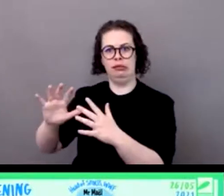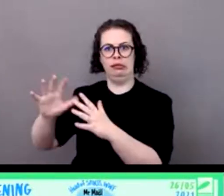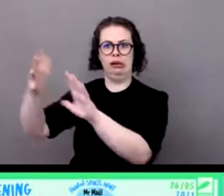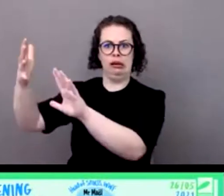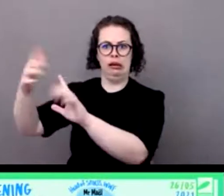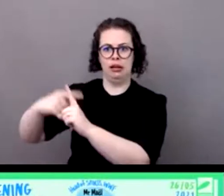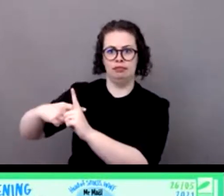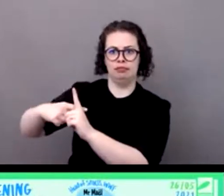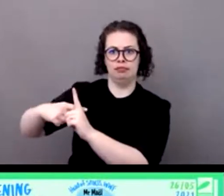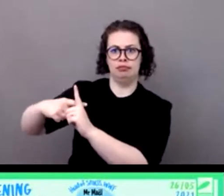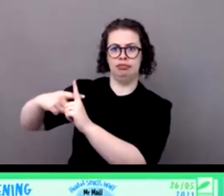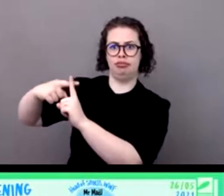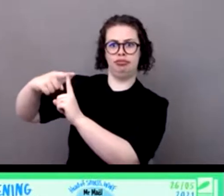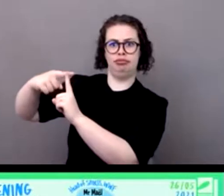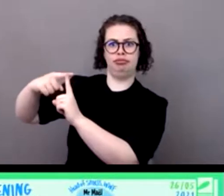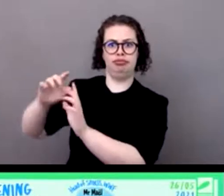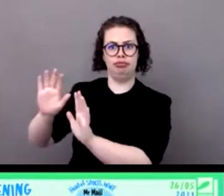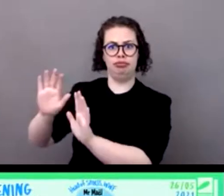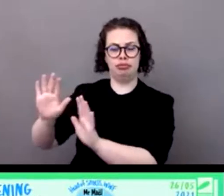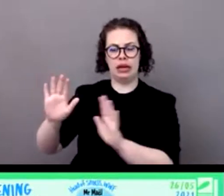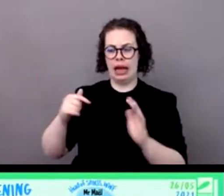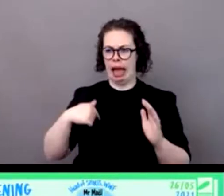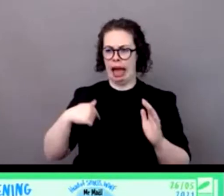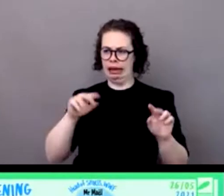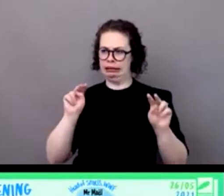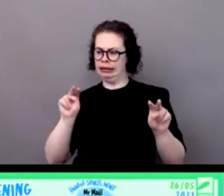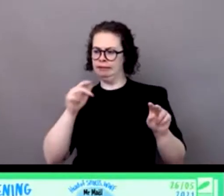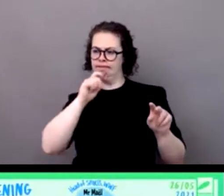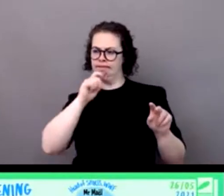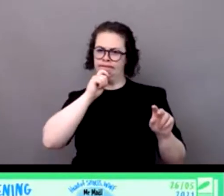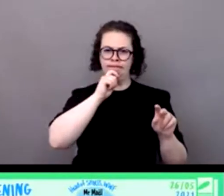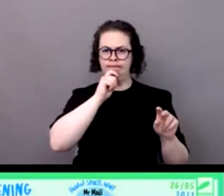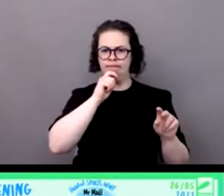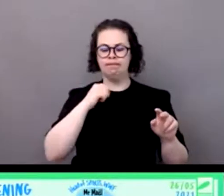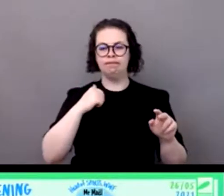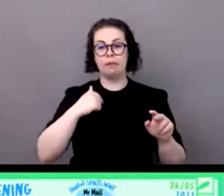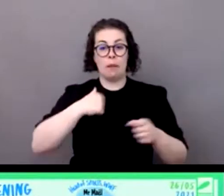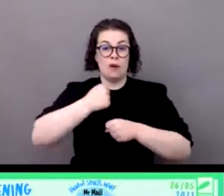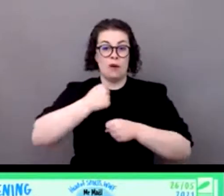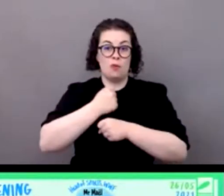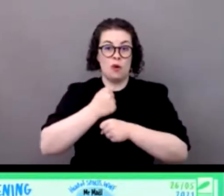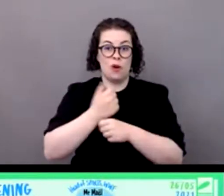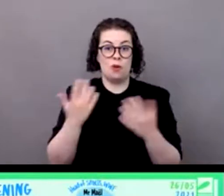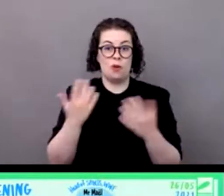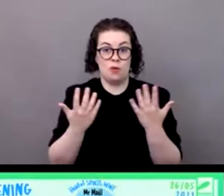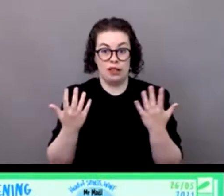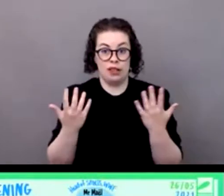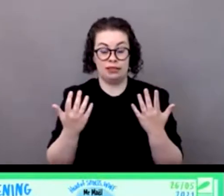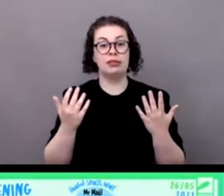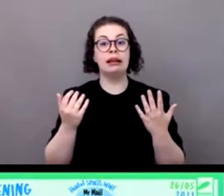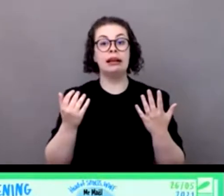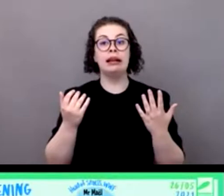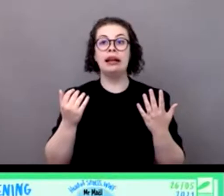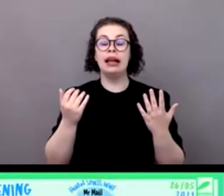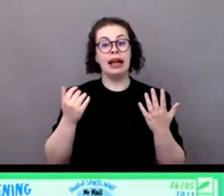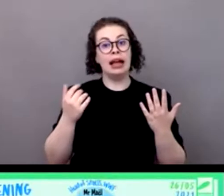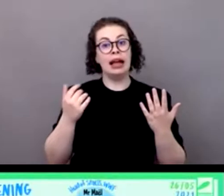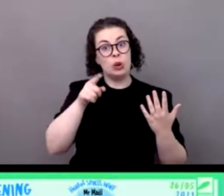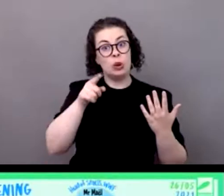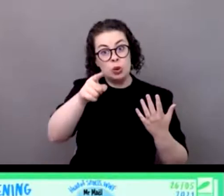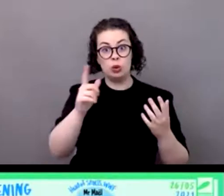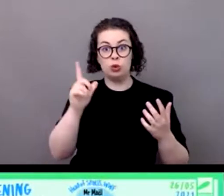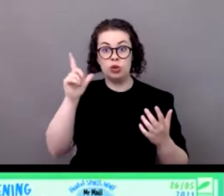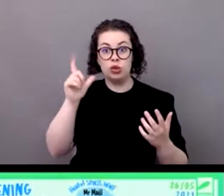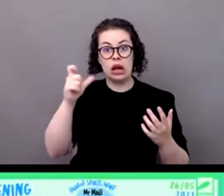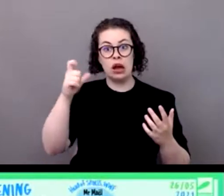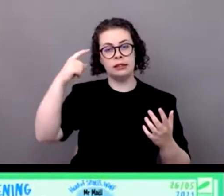et ça pour moi il faut avoir deux notions en tête un c'est que la contribution du